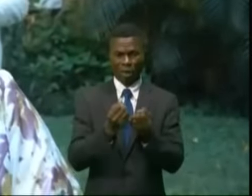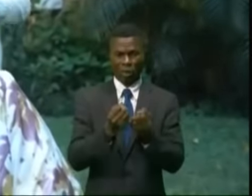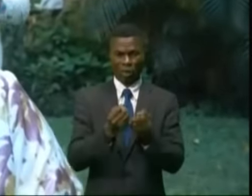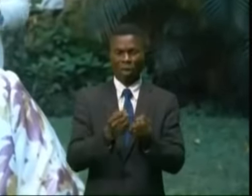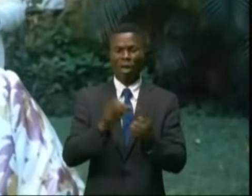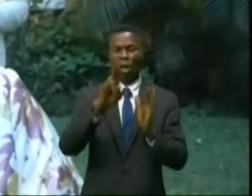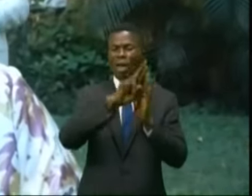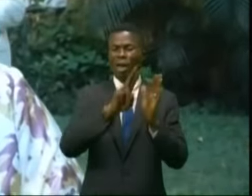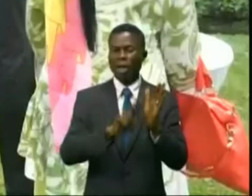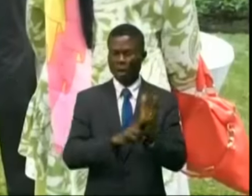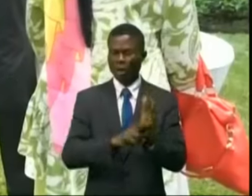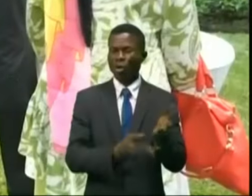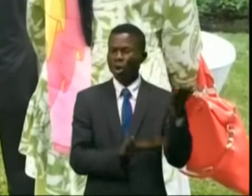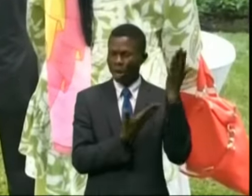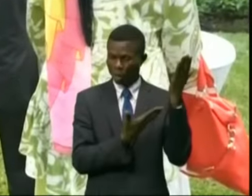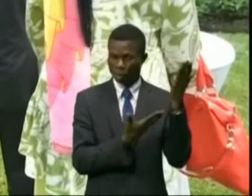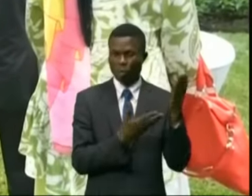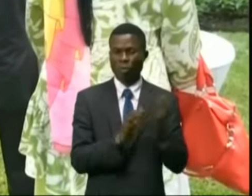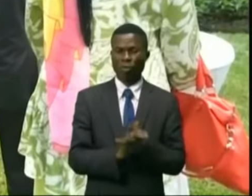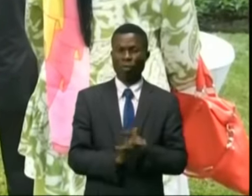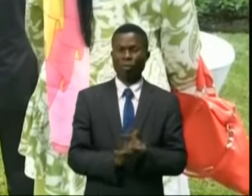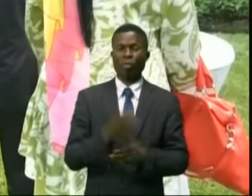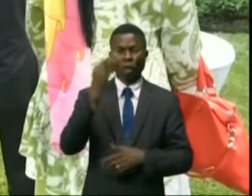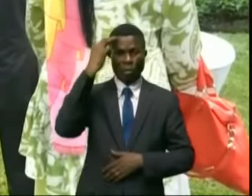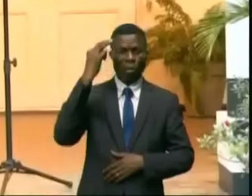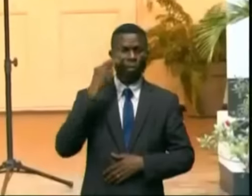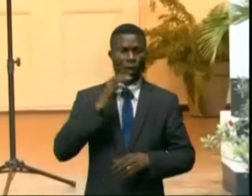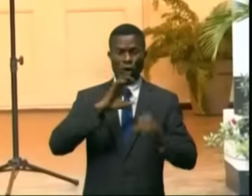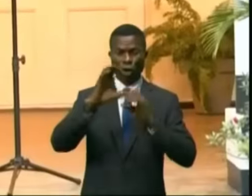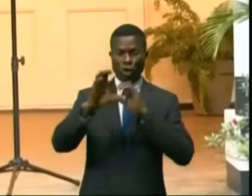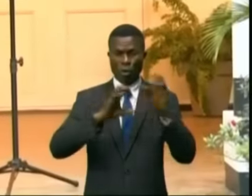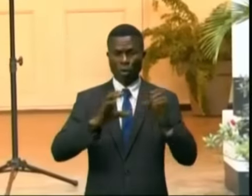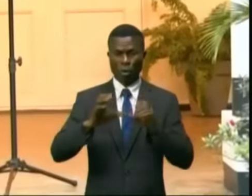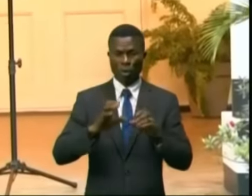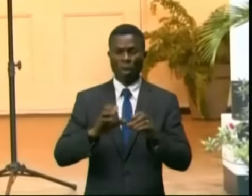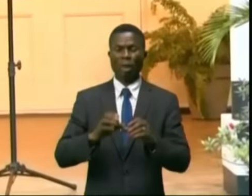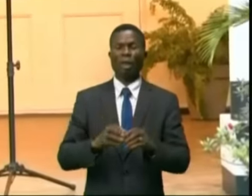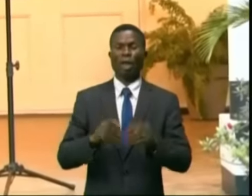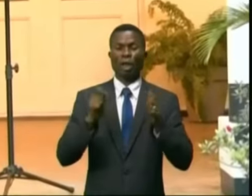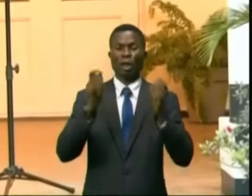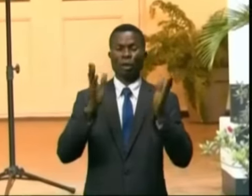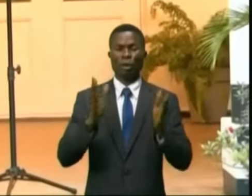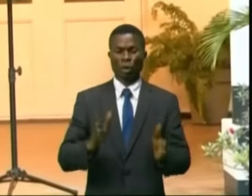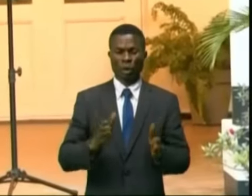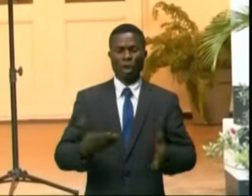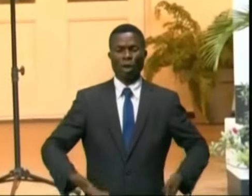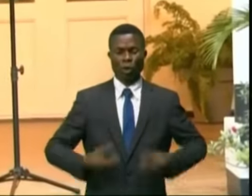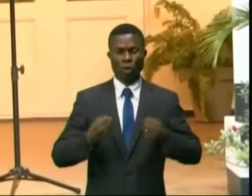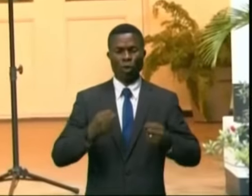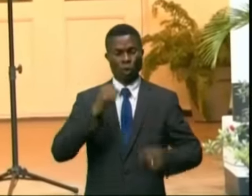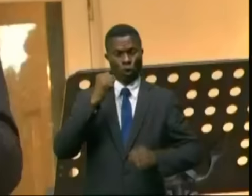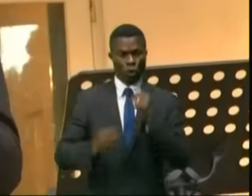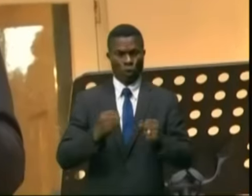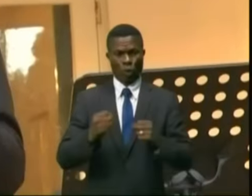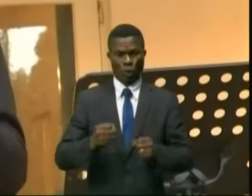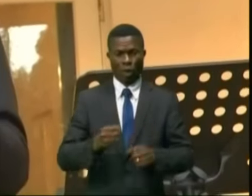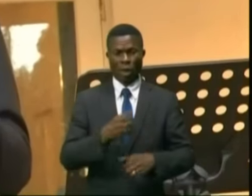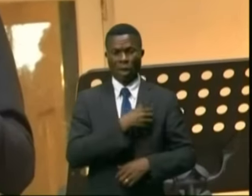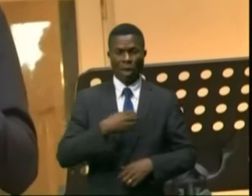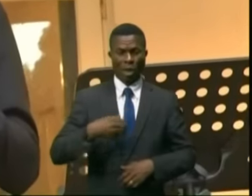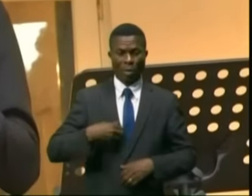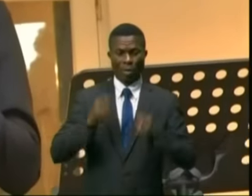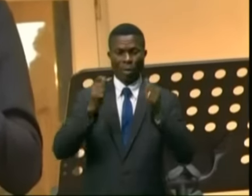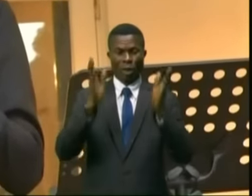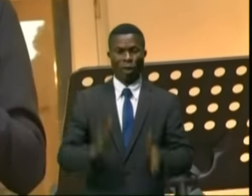c'est un rôle vital. Patrick Mouyaya, ministre de la Communication et Média, salue le courage de la lauréate